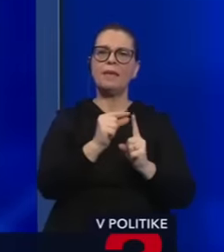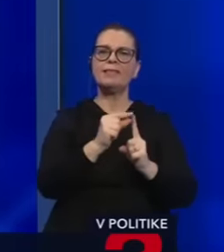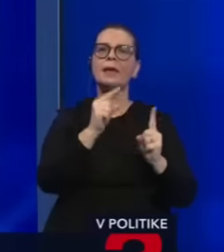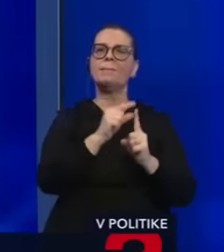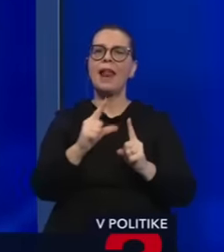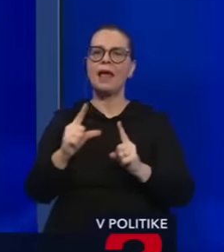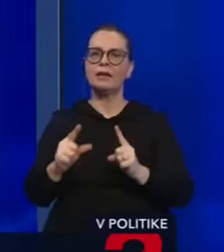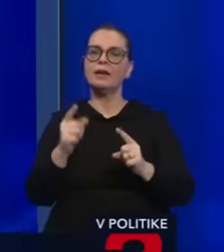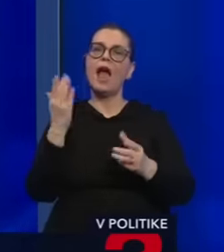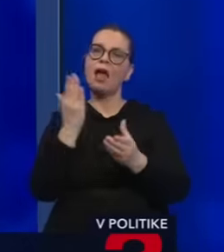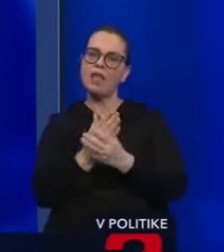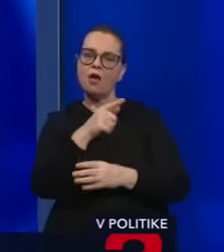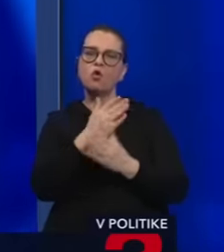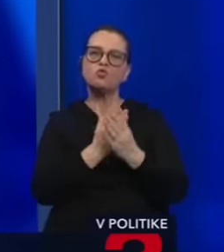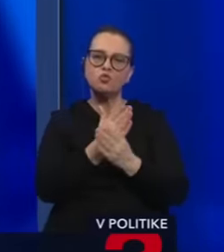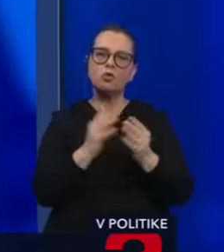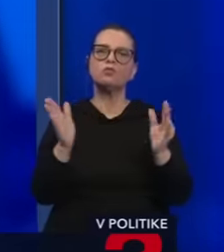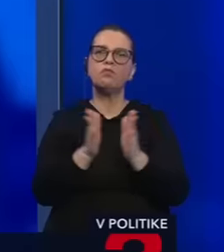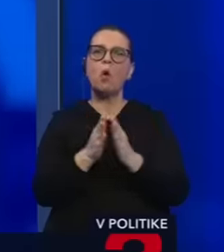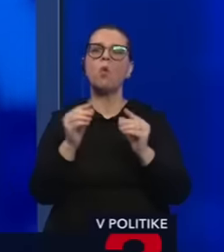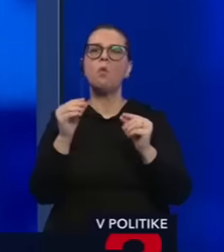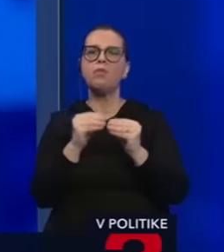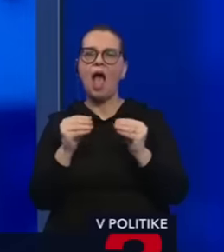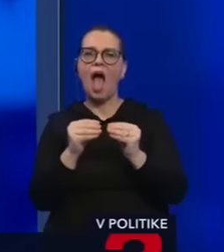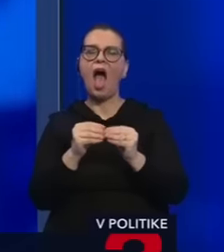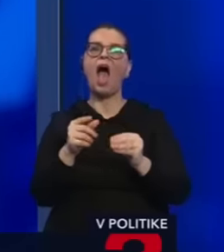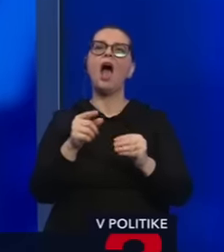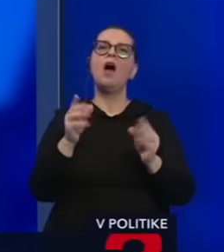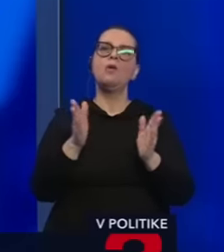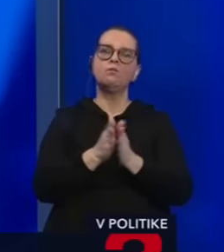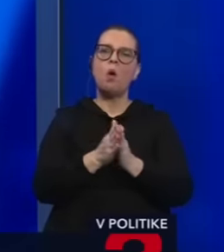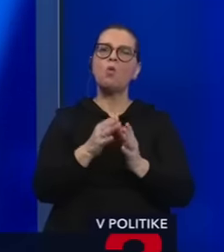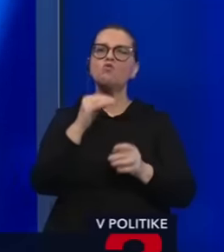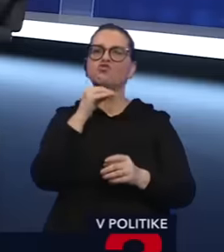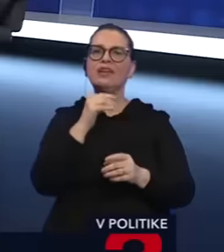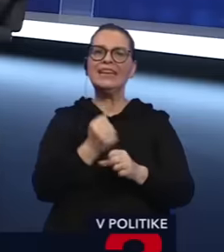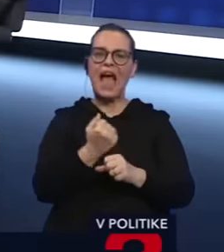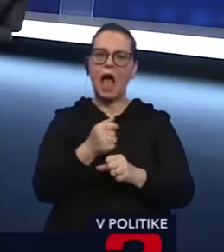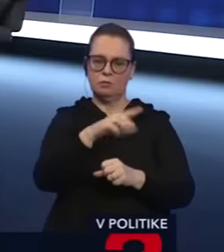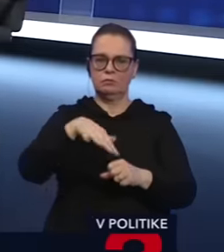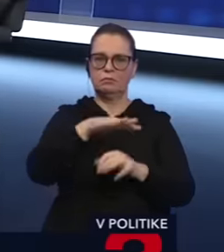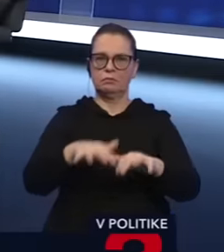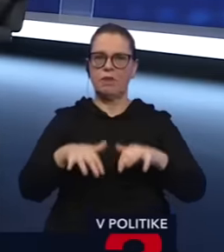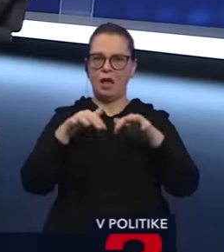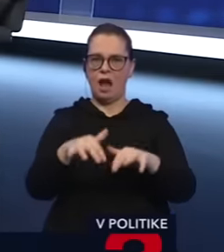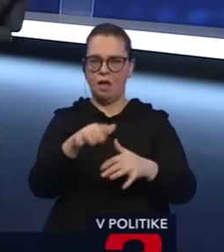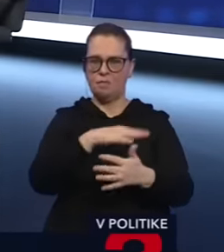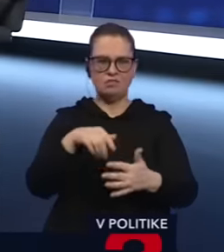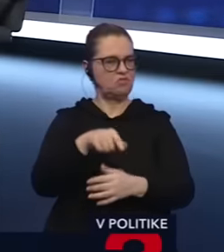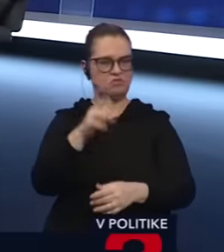takisto Andrej Danko mu prísluhuje spolu s Bláhom a Žigom, ktorí sedia momentálne v parlamente a toto podľa mňa nie je správne demokrát. Alebo keby